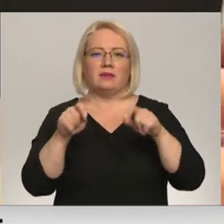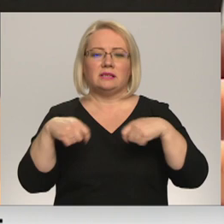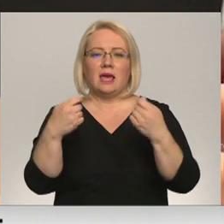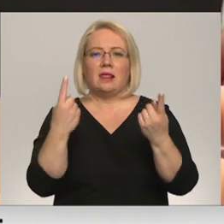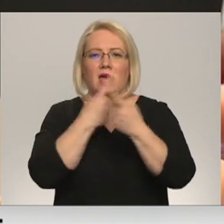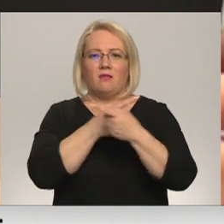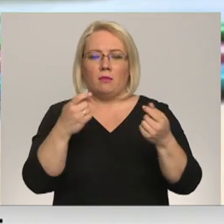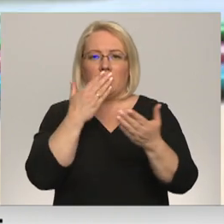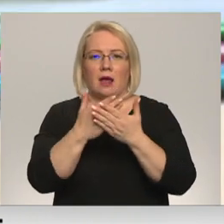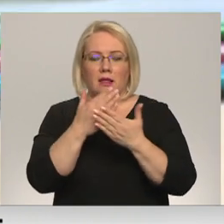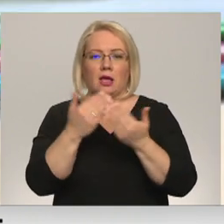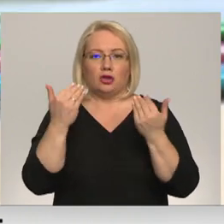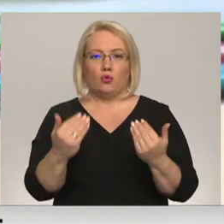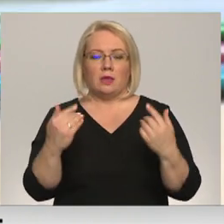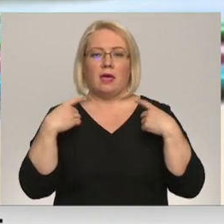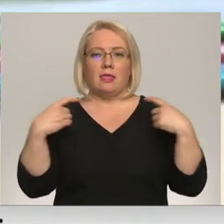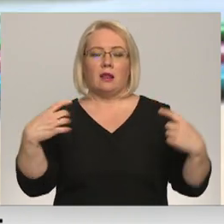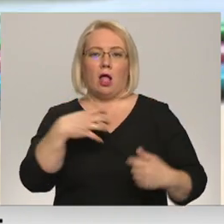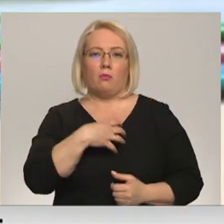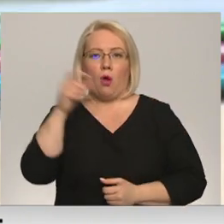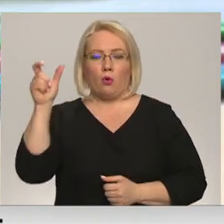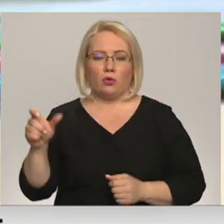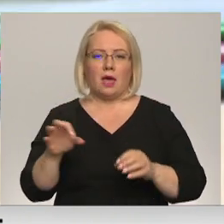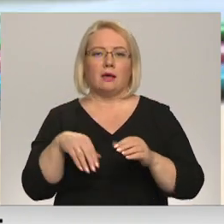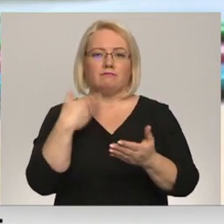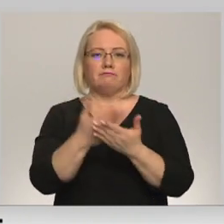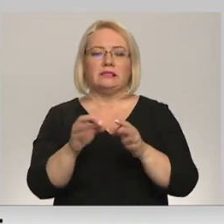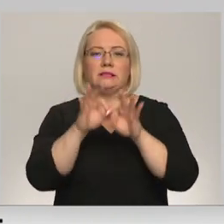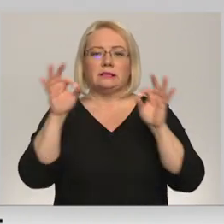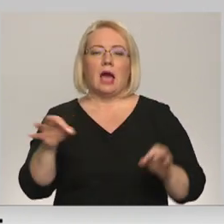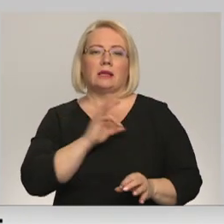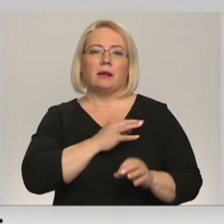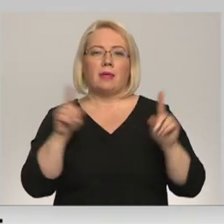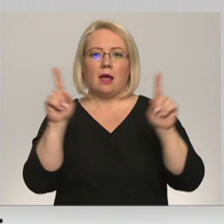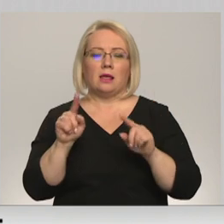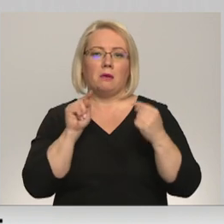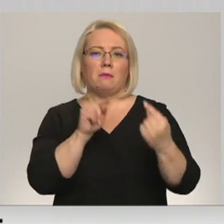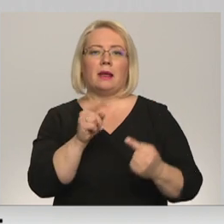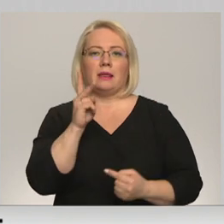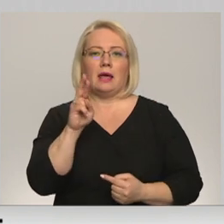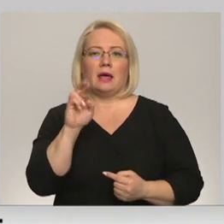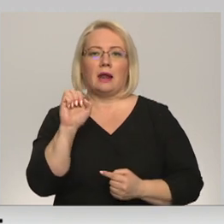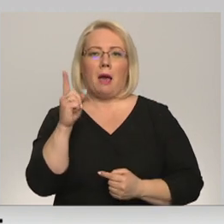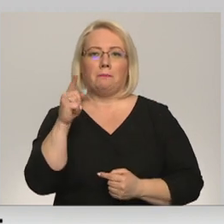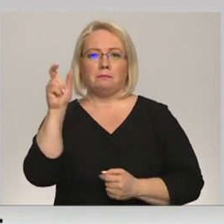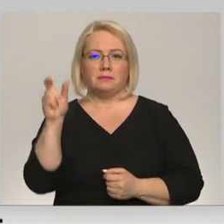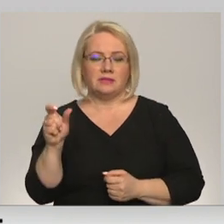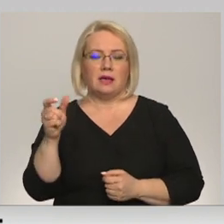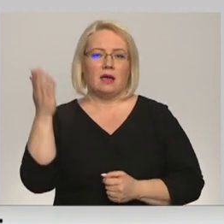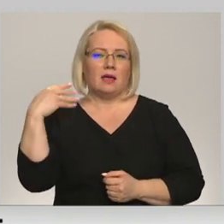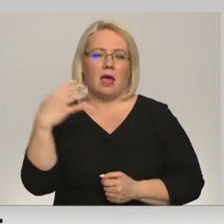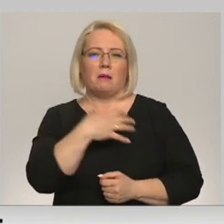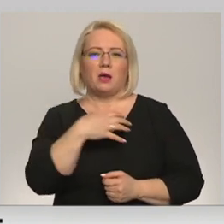liecina, ka šodien ģenerāla prokuratūrai rosināts uzsākt kriminālu vajāšanu pret Aivaru Krapu, pret kādreizējo pašvaldības